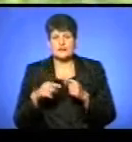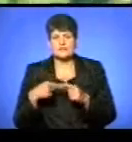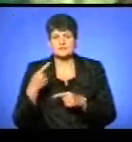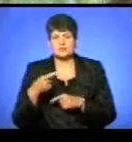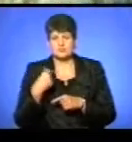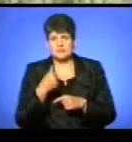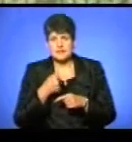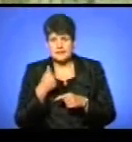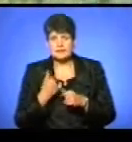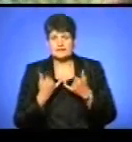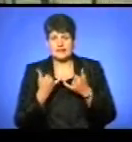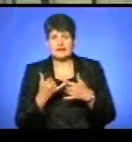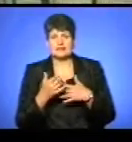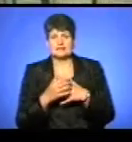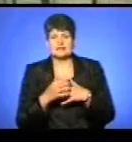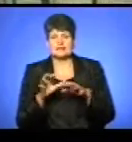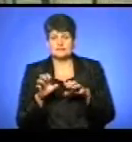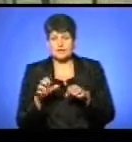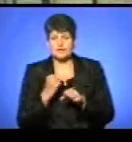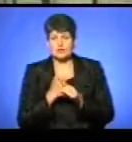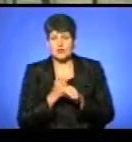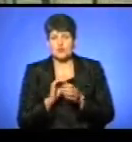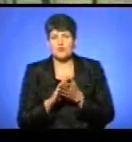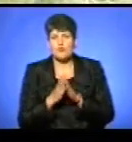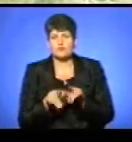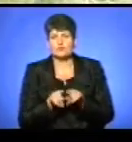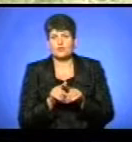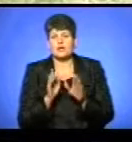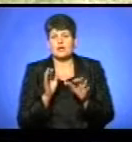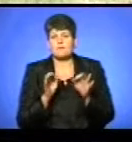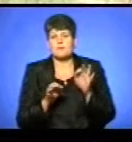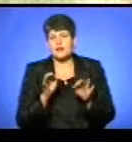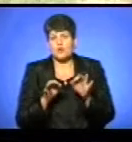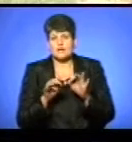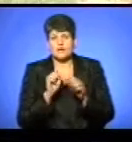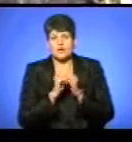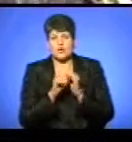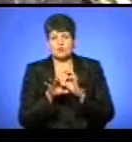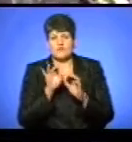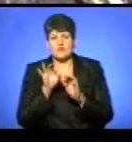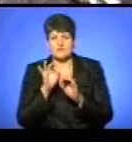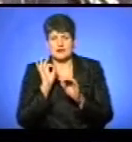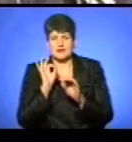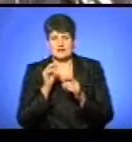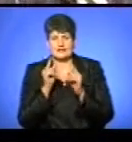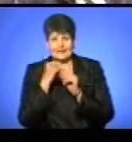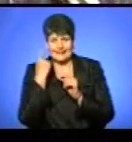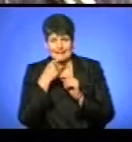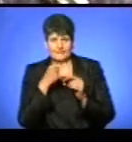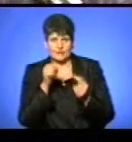року, адже для тварин створюють умови, наближені до природніх, і для кожного підбирають індивідуальний раціон.